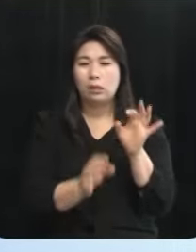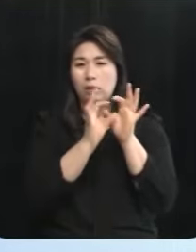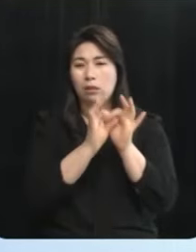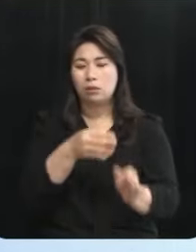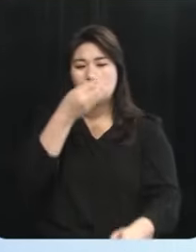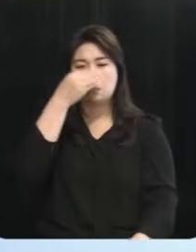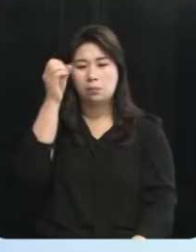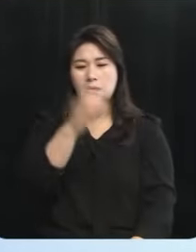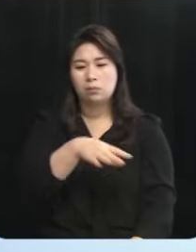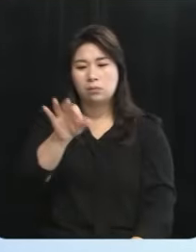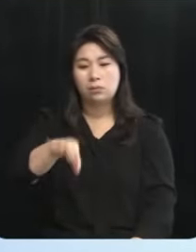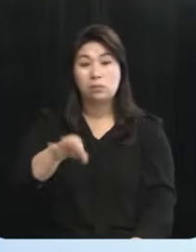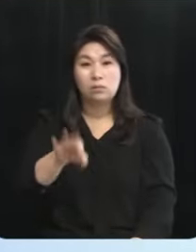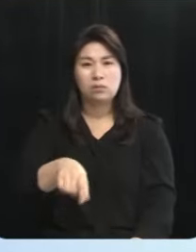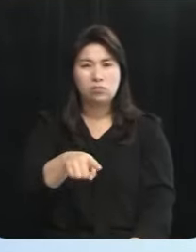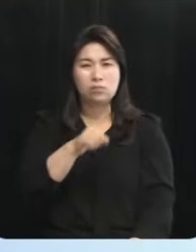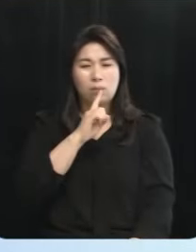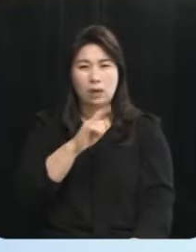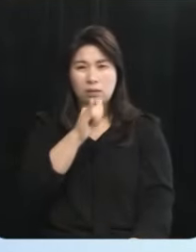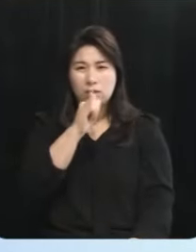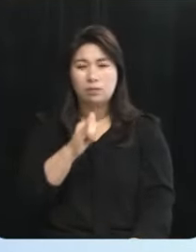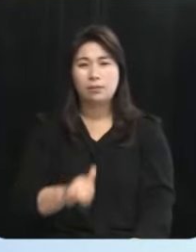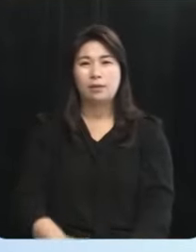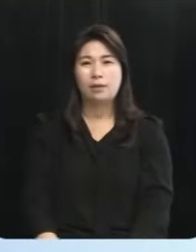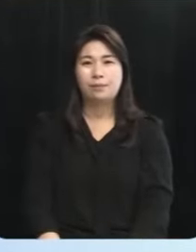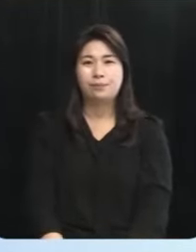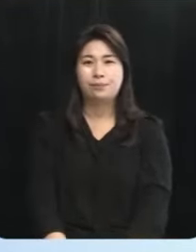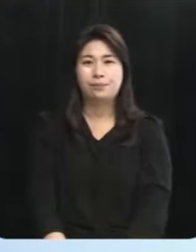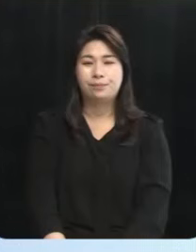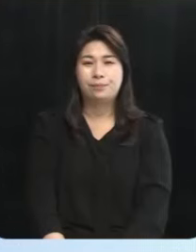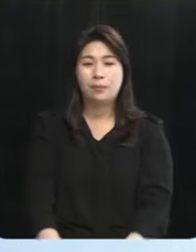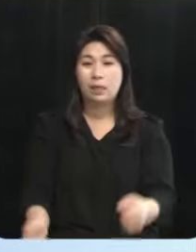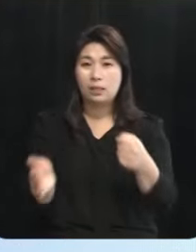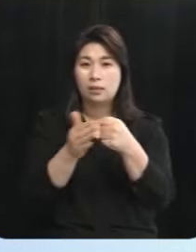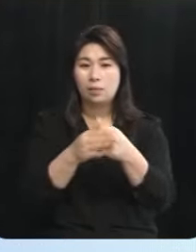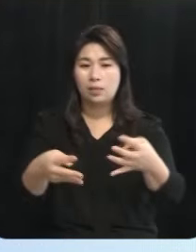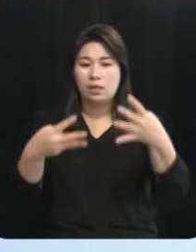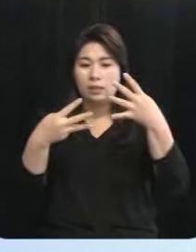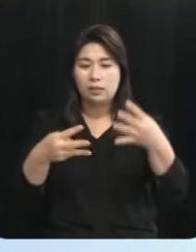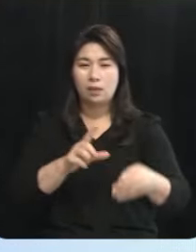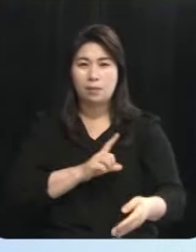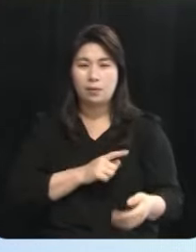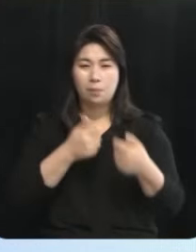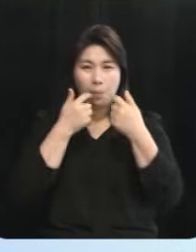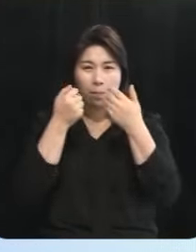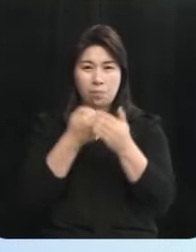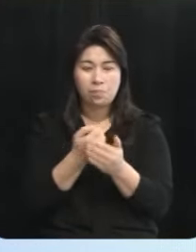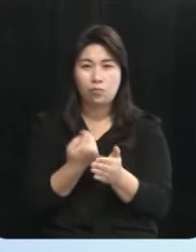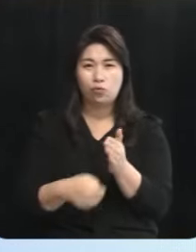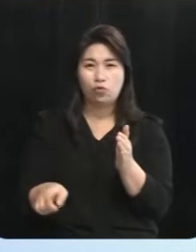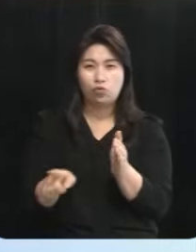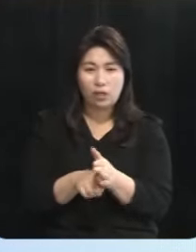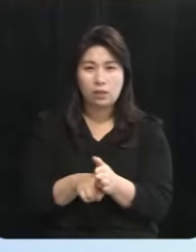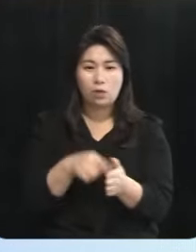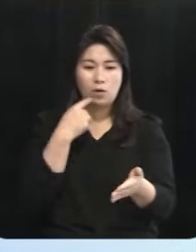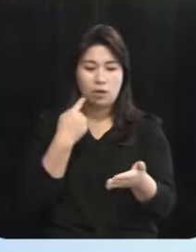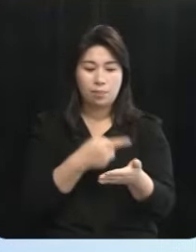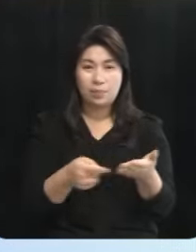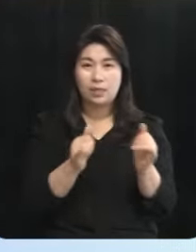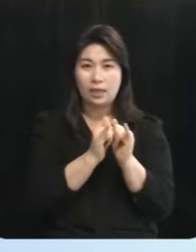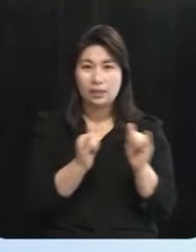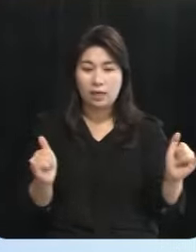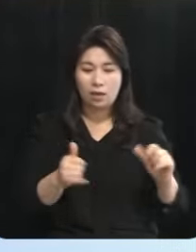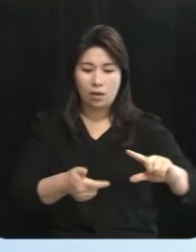폄훼하는 시도들이 계속되고 있습니다 그래서 4.3의 정명을 위해서 4.3의 피해자를